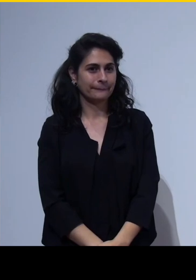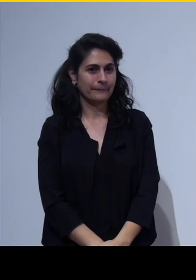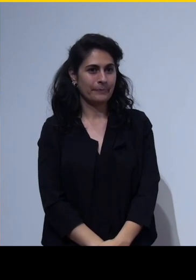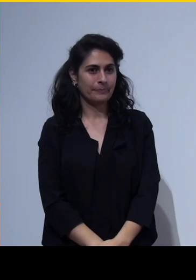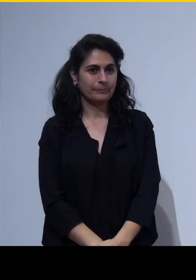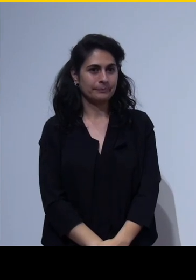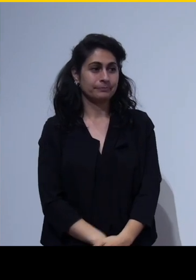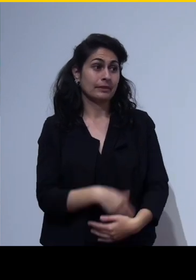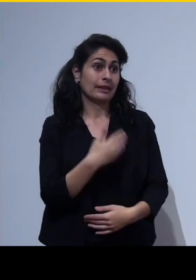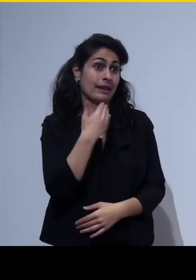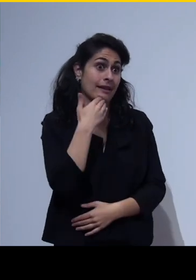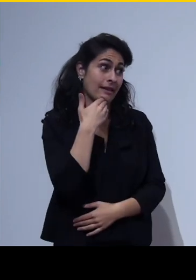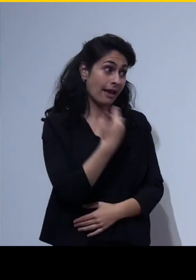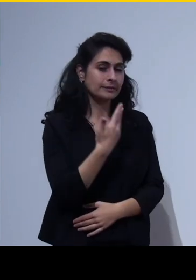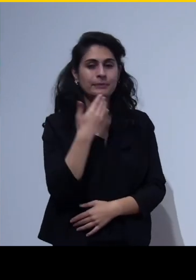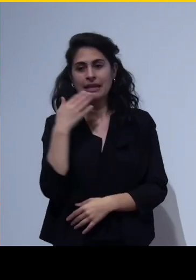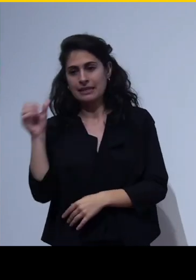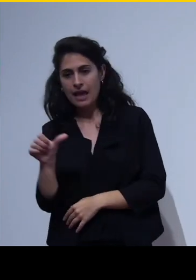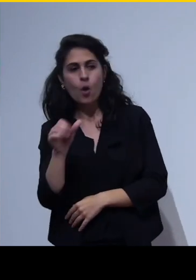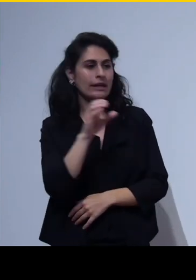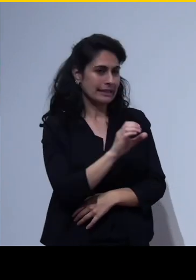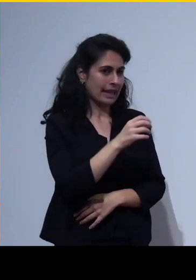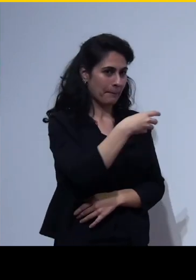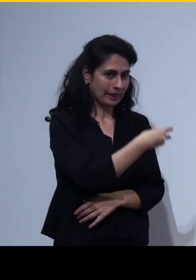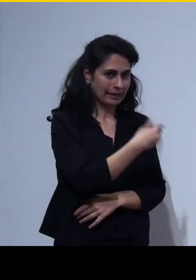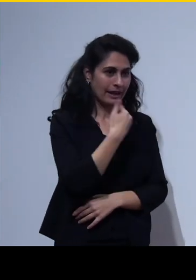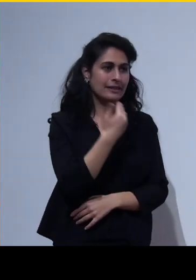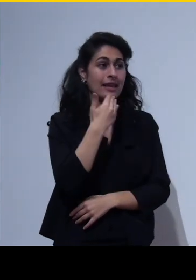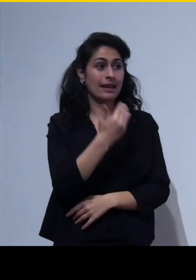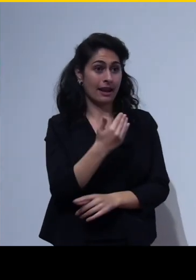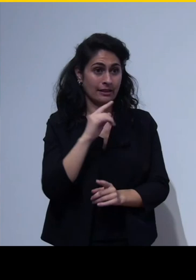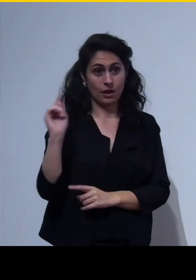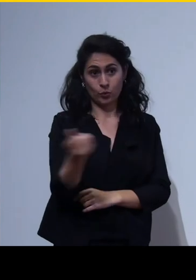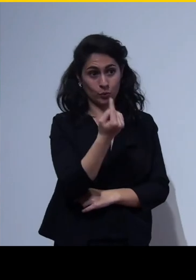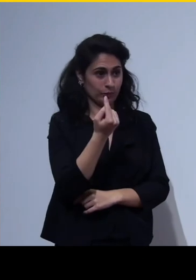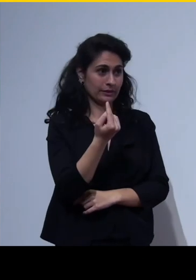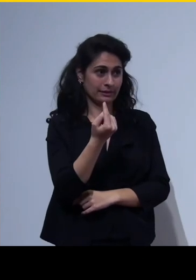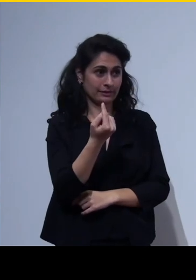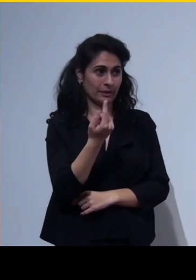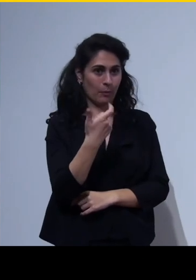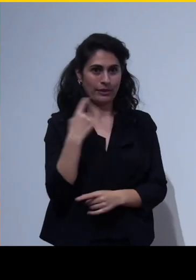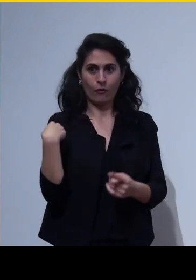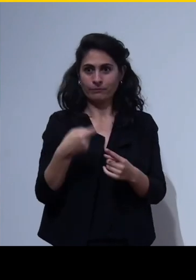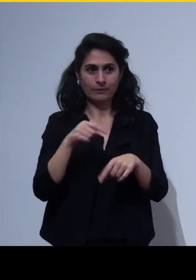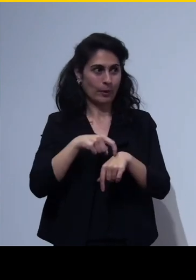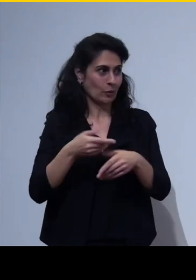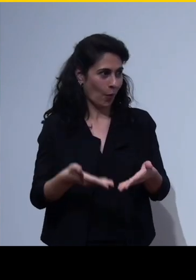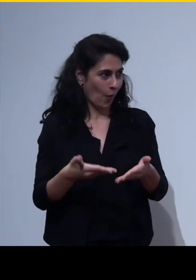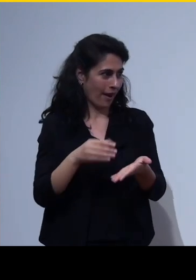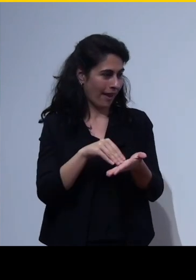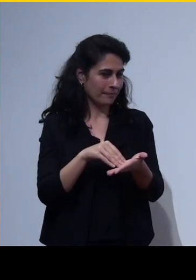grazie mille grazie Sauro Cristiano e Mattia e grazie a tutti voi per essere fino a quest'ora adesso potete